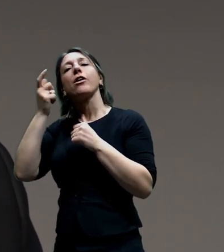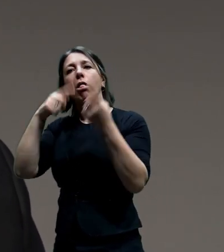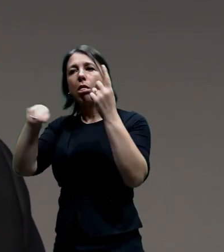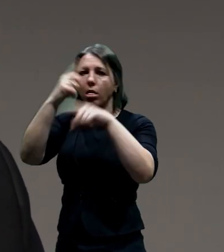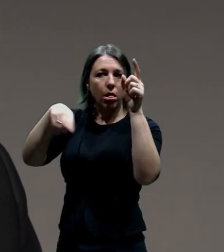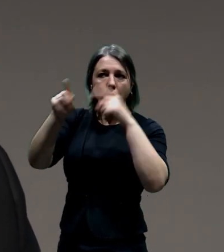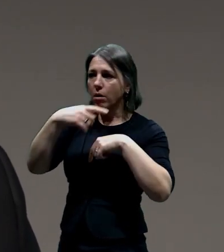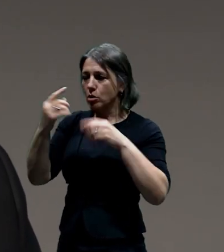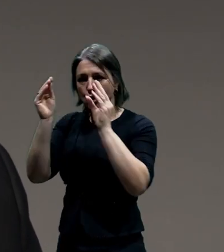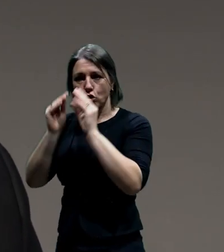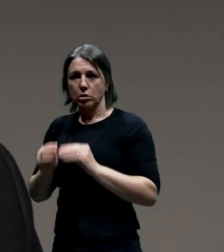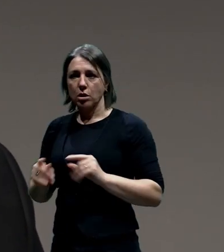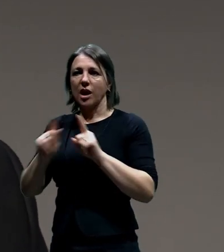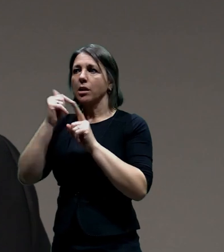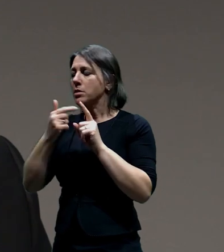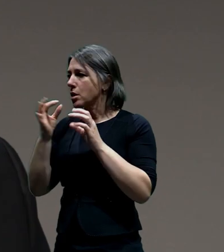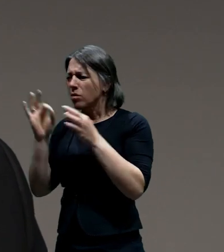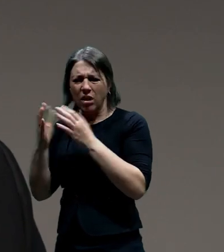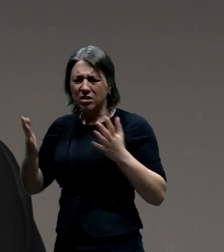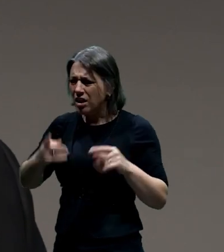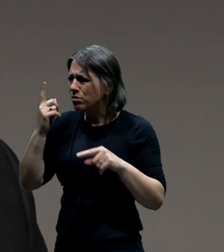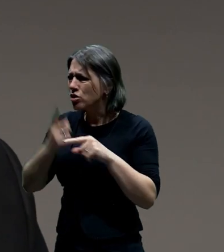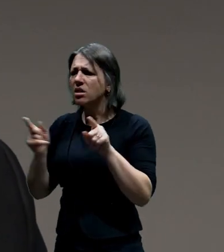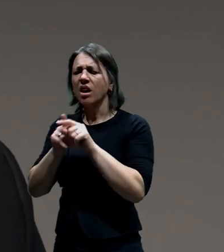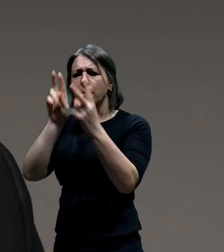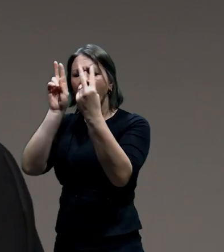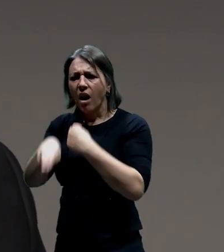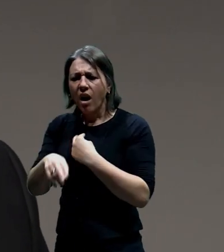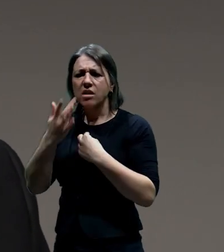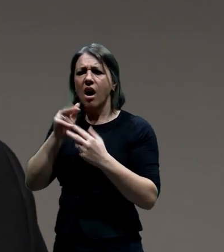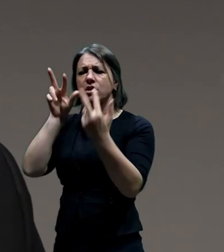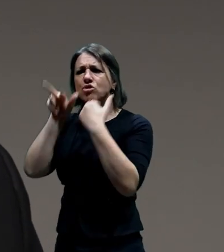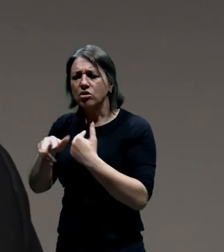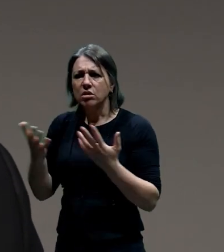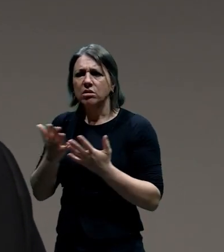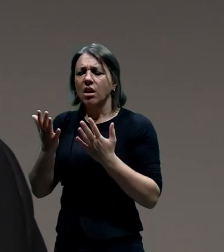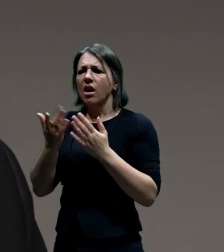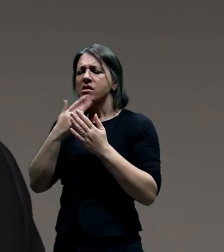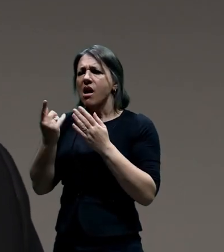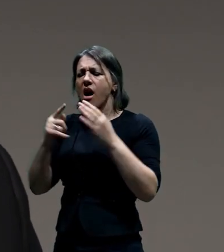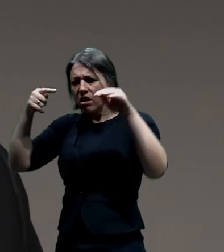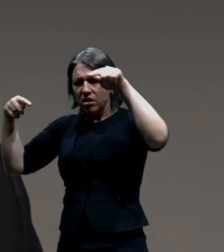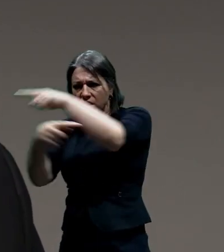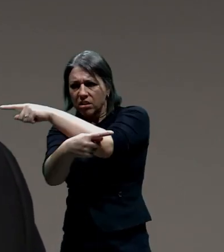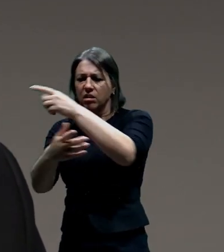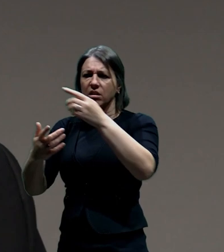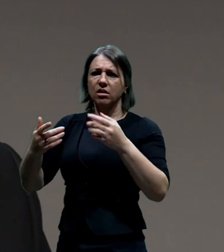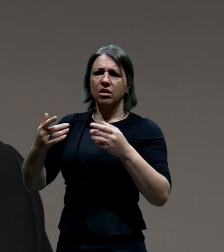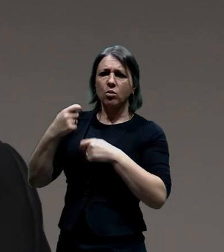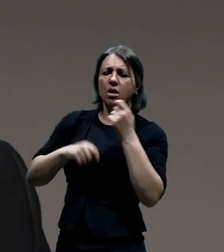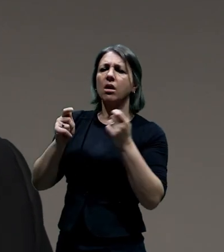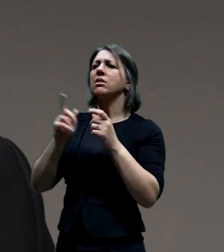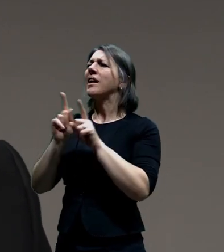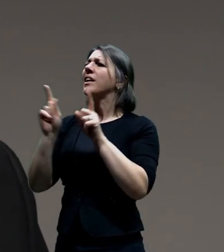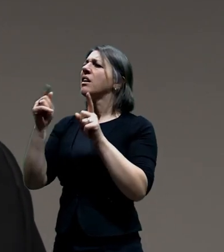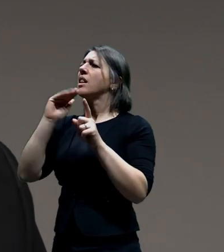zorientovat. Máme libeňskou spojku, kde máme pruhy vedle sebe, kde máme tunelové rowery pod sebou a máme libeňskou spojku, která nám přichází